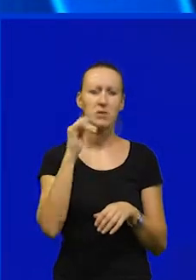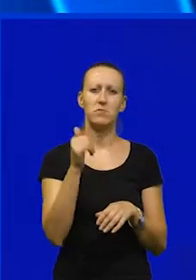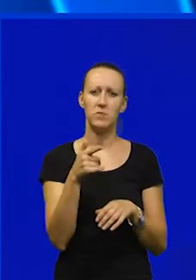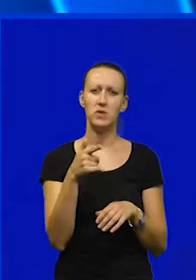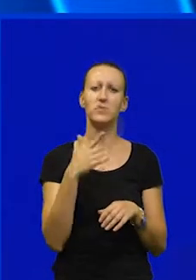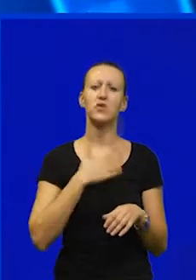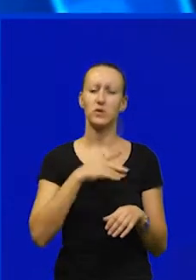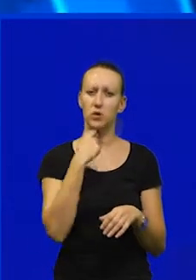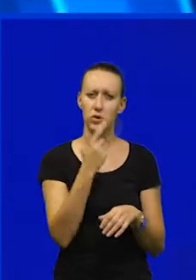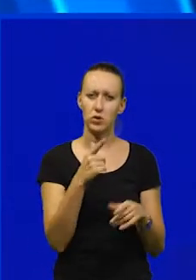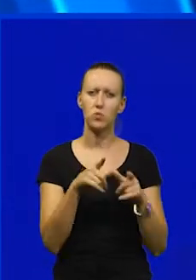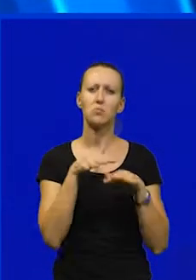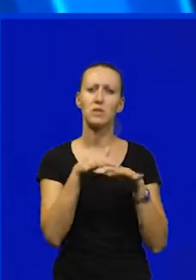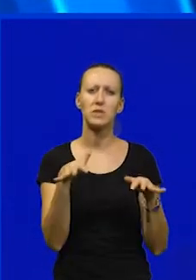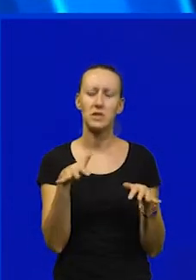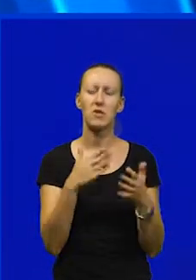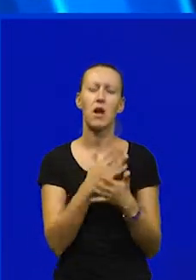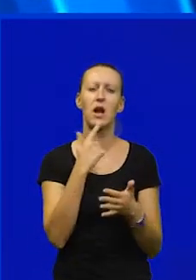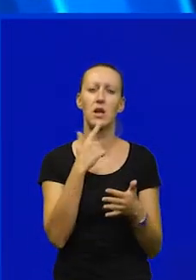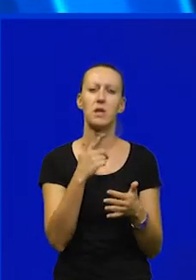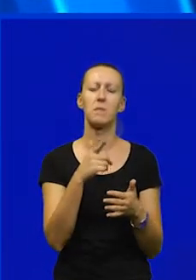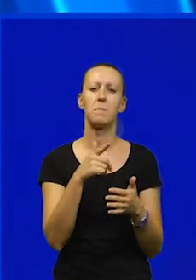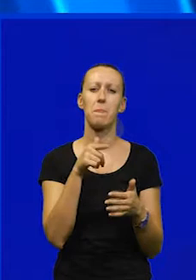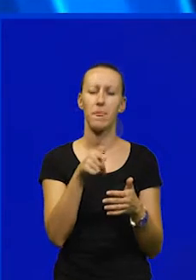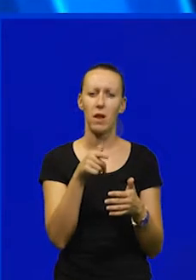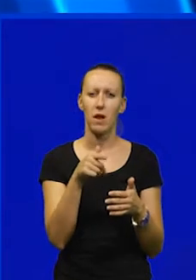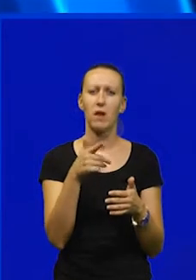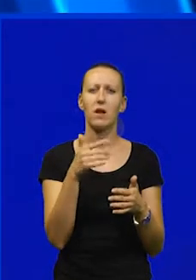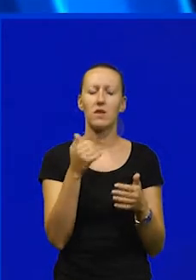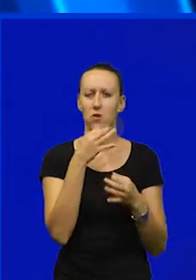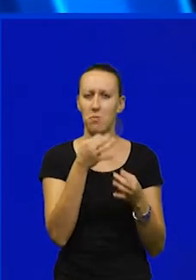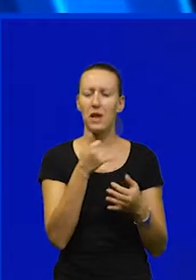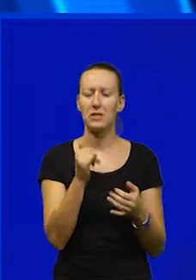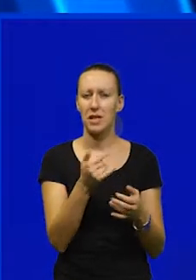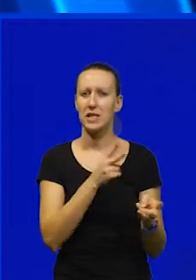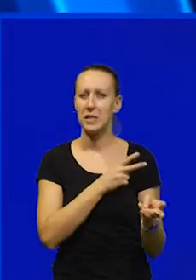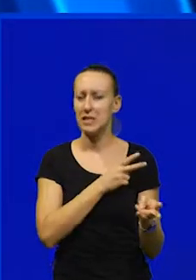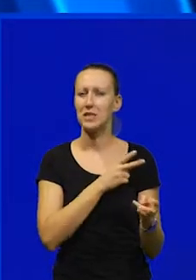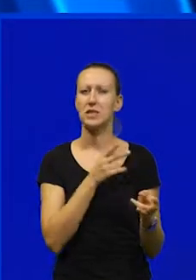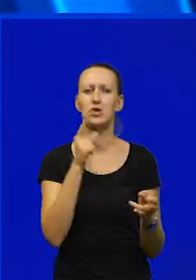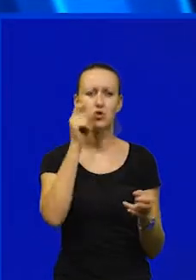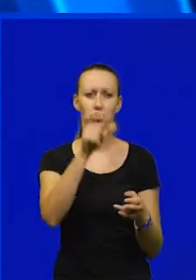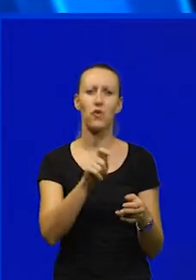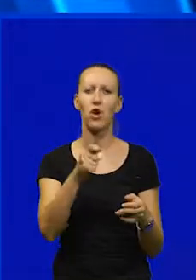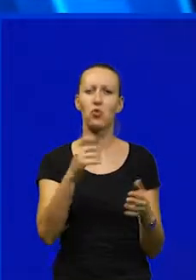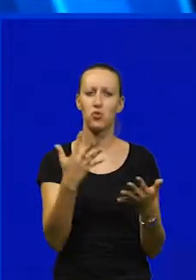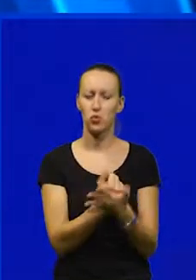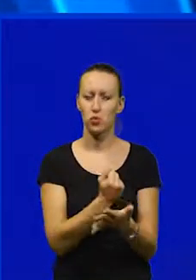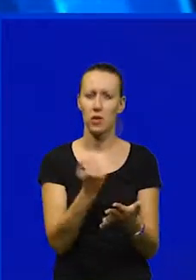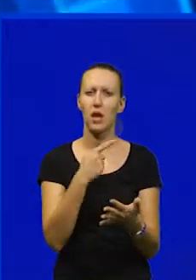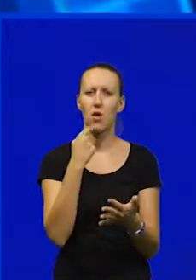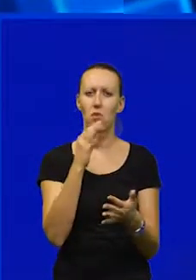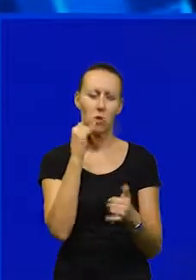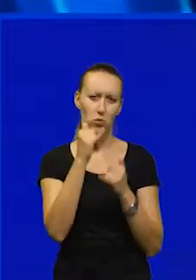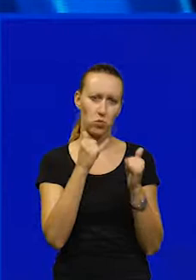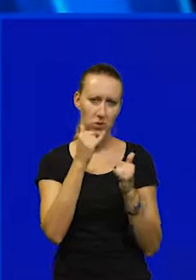volimo reći u ministarstvu, a inače to je činjenica i istina da je čovjek je ključ uspjeha kad govorimo